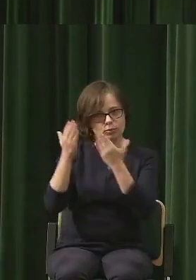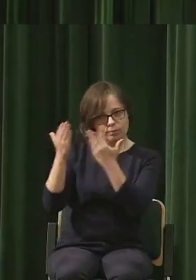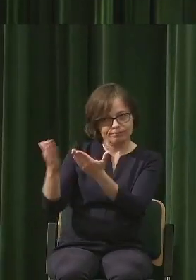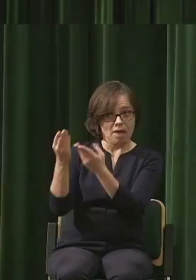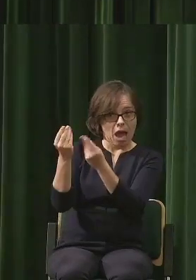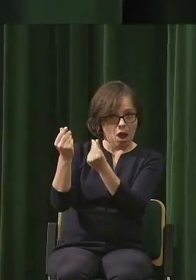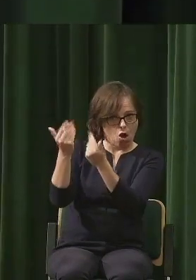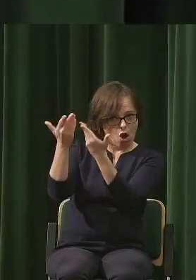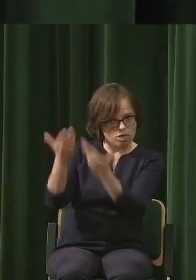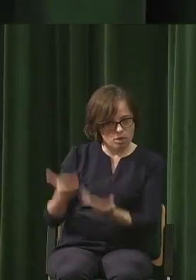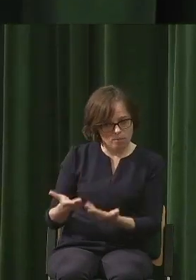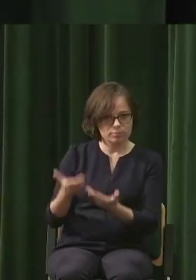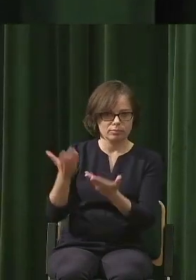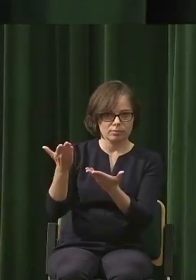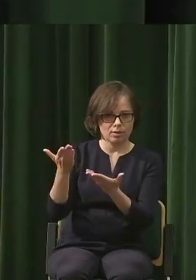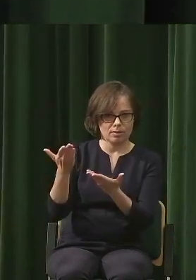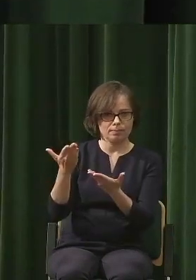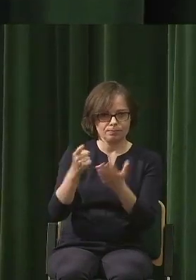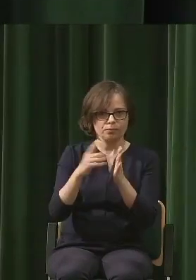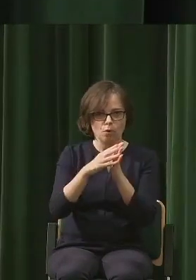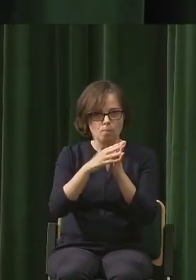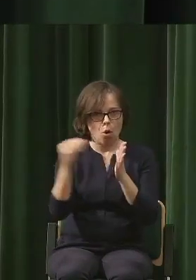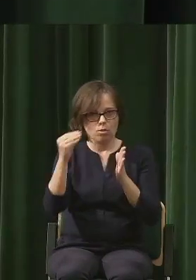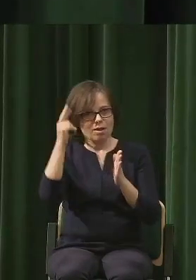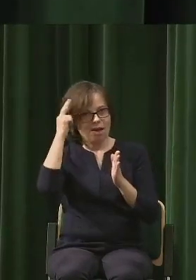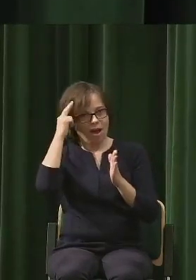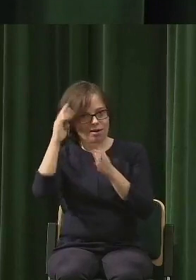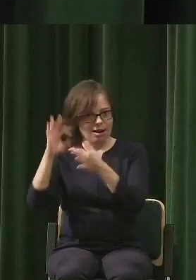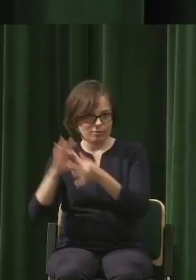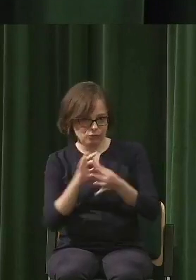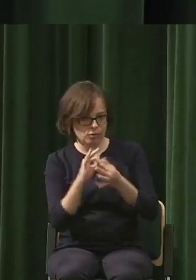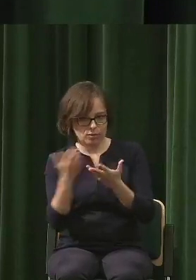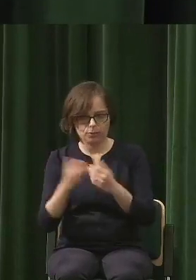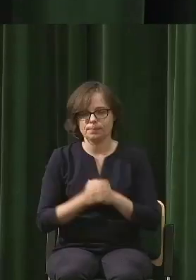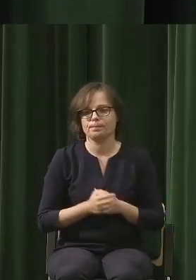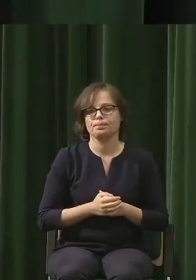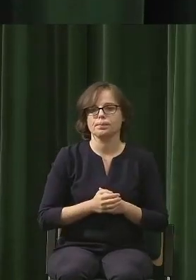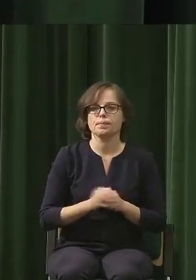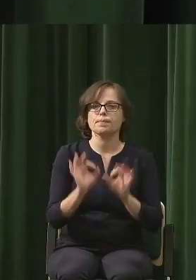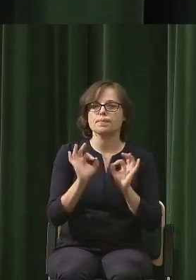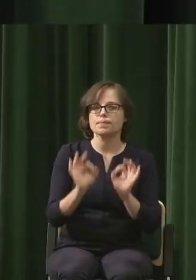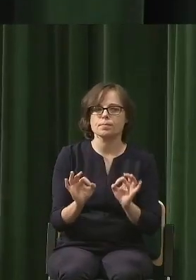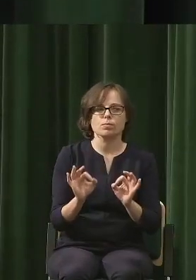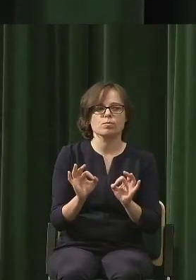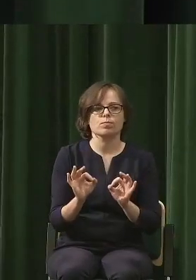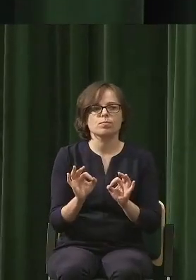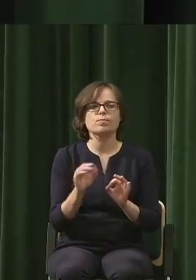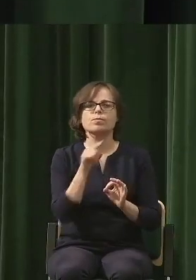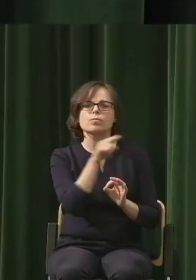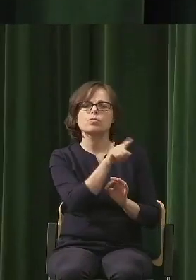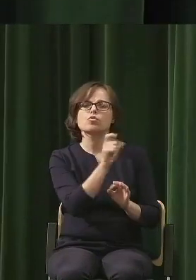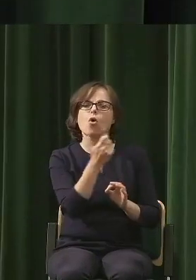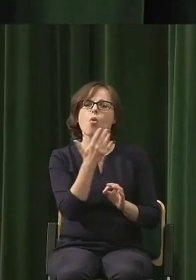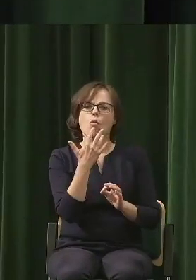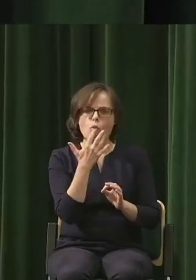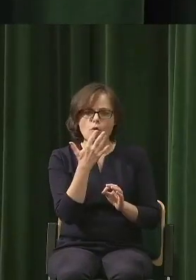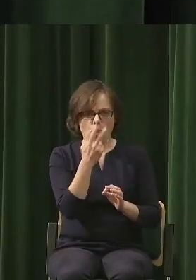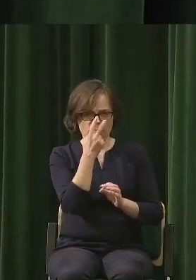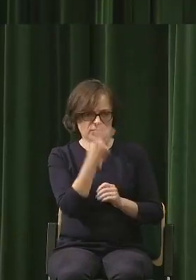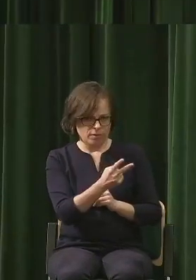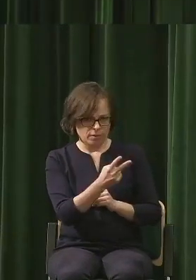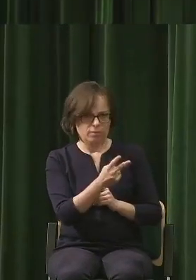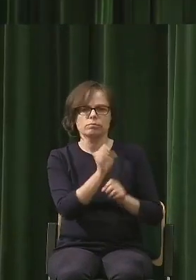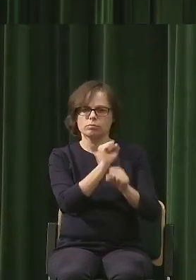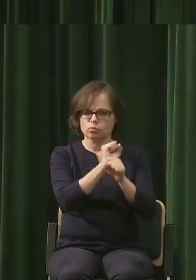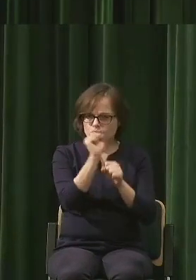to przebudować model racjonalności. No właśnie, nie, bo jak mówimy, tu z jednej strony widać wyraźnie w tym, co mówiłeś, że z jednej strony są